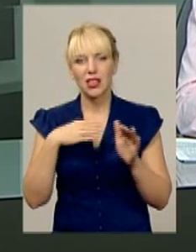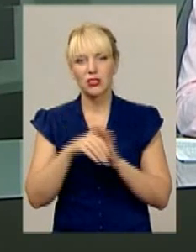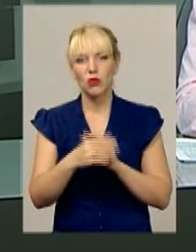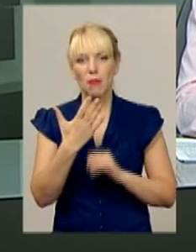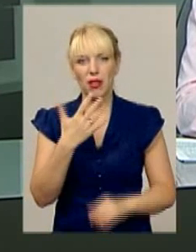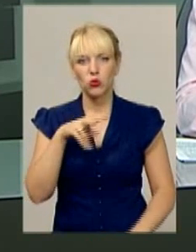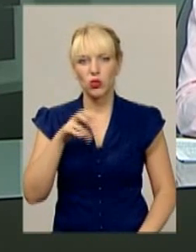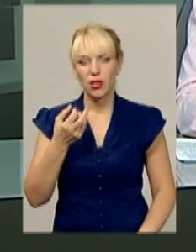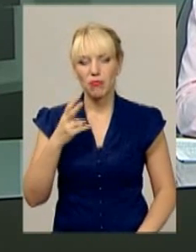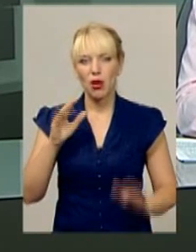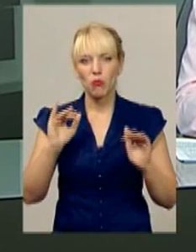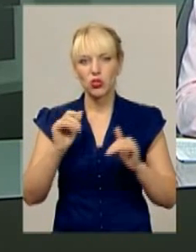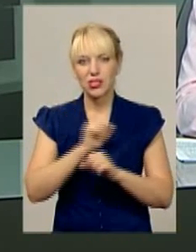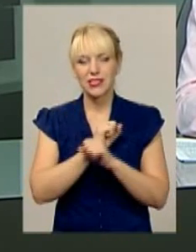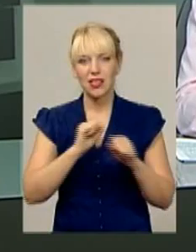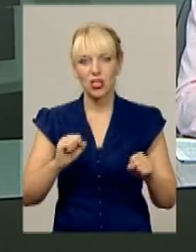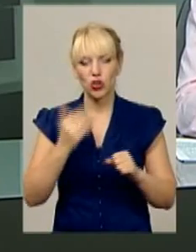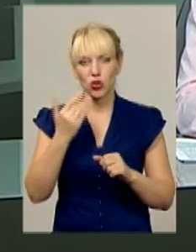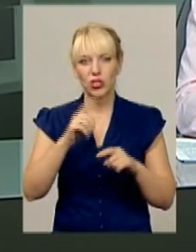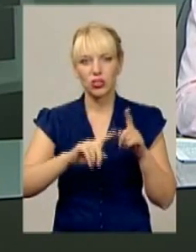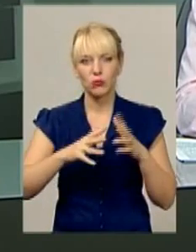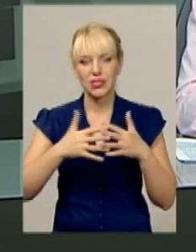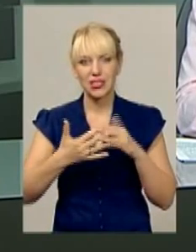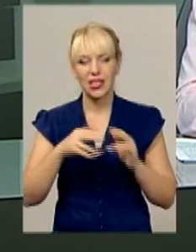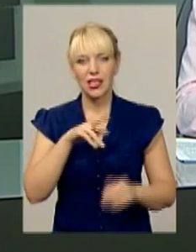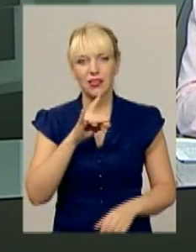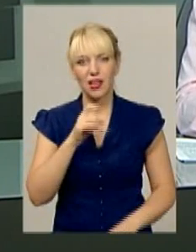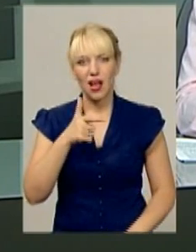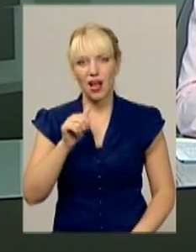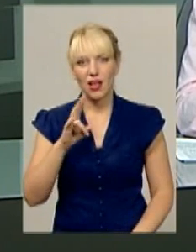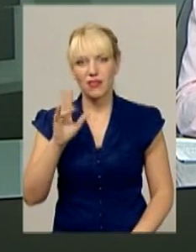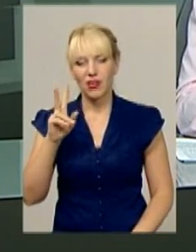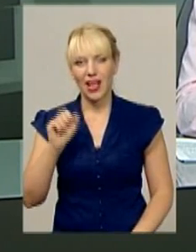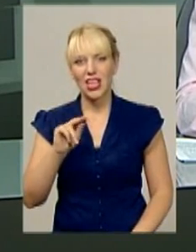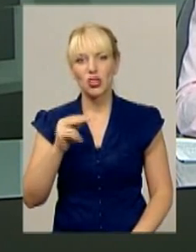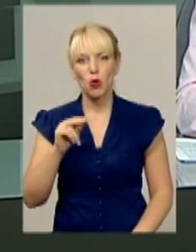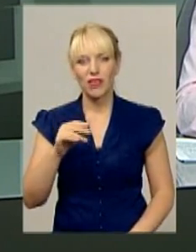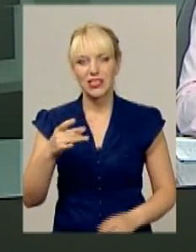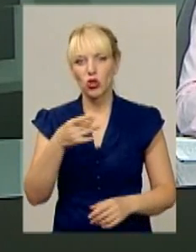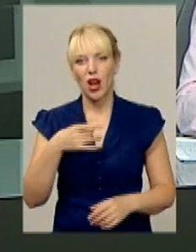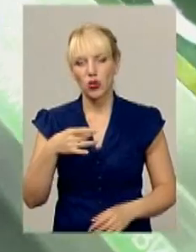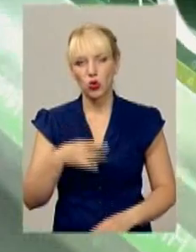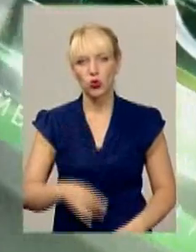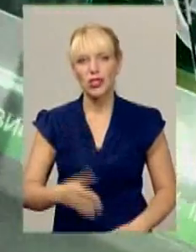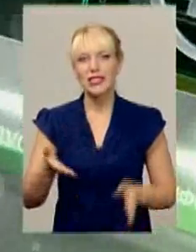Прощалися із героєм у його рідному селі Драганівка Чеморевецького району. У Володимира сиротоє залишився син.